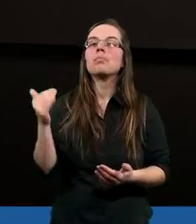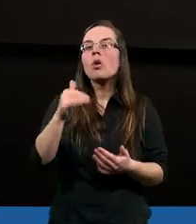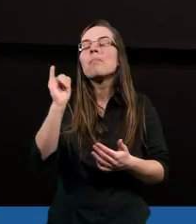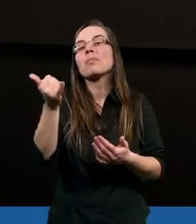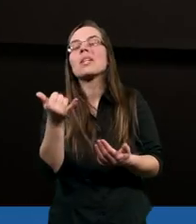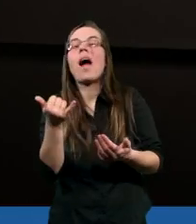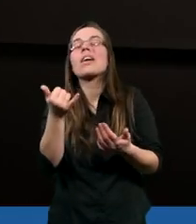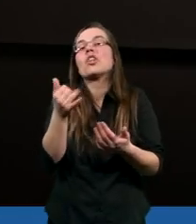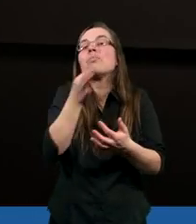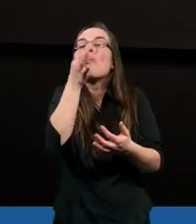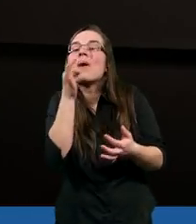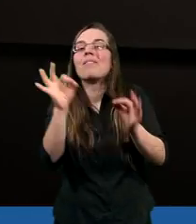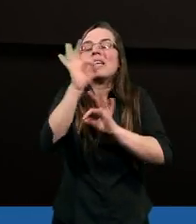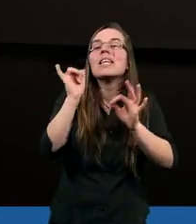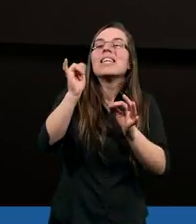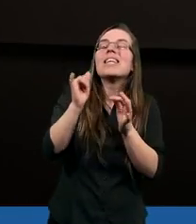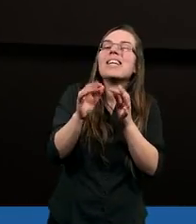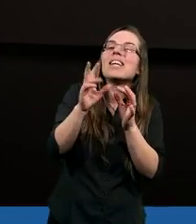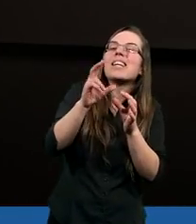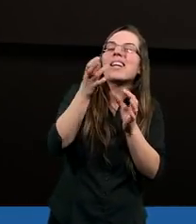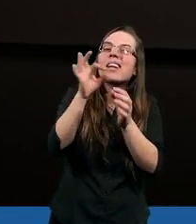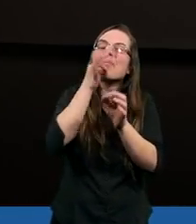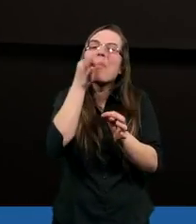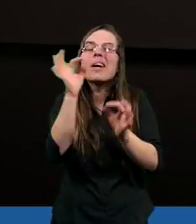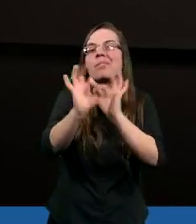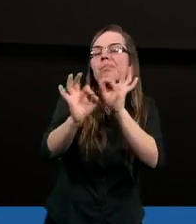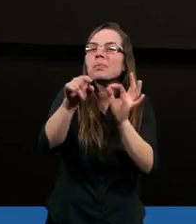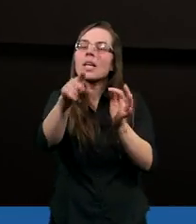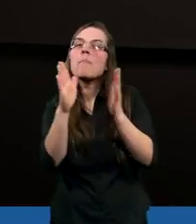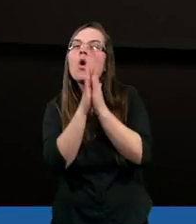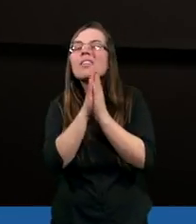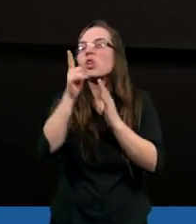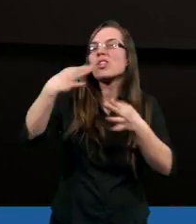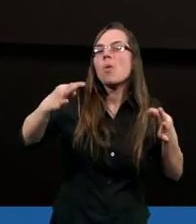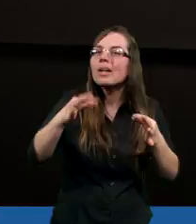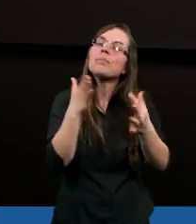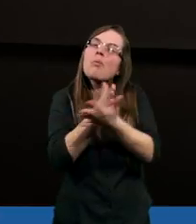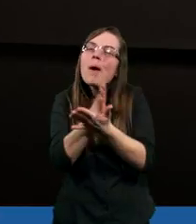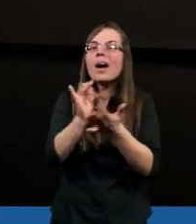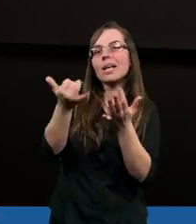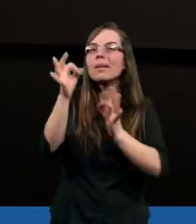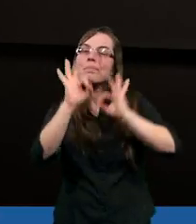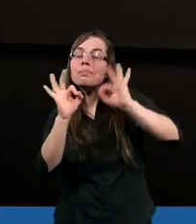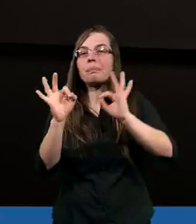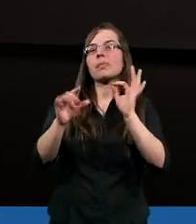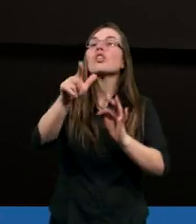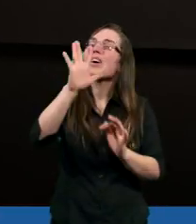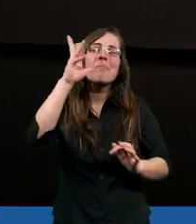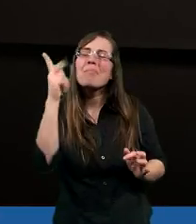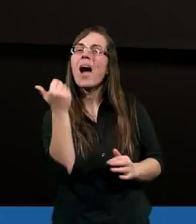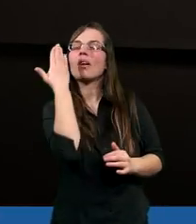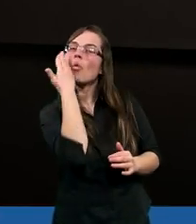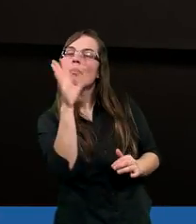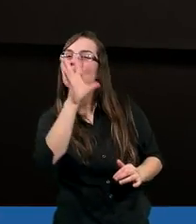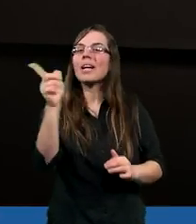koryguje nasze modlitwy, nieumiejętnie wypowiedziane. I to jest przepiękna rzecz. To